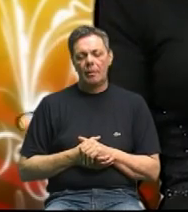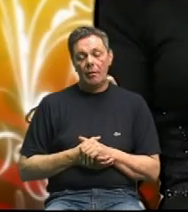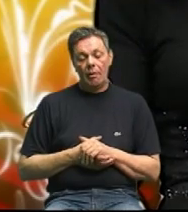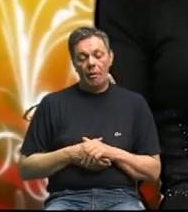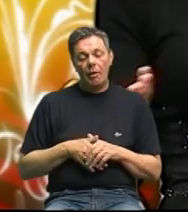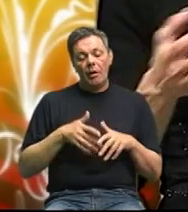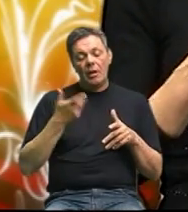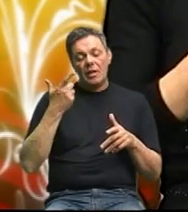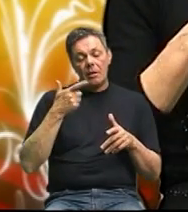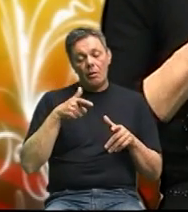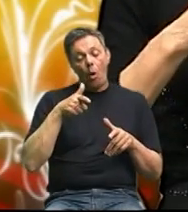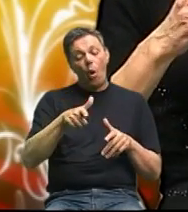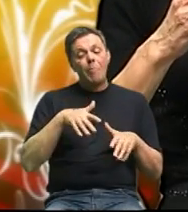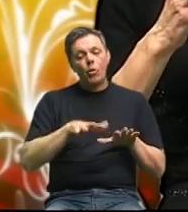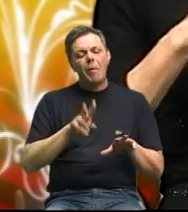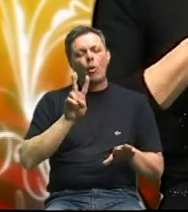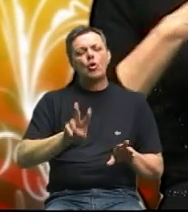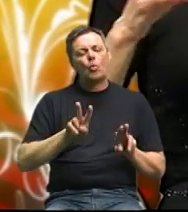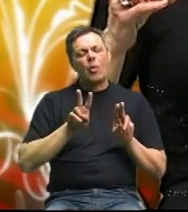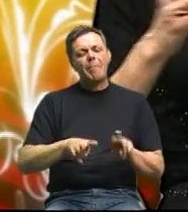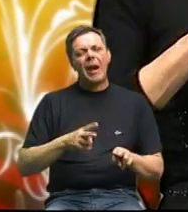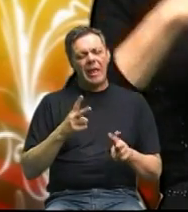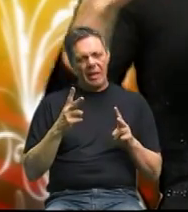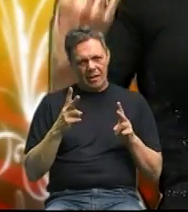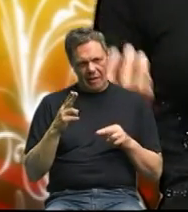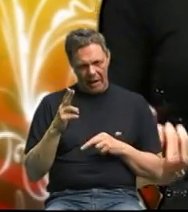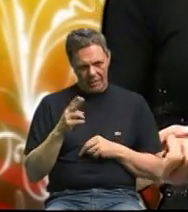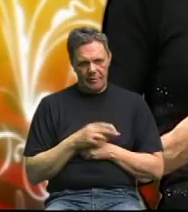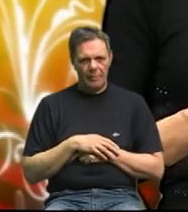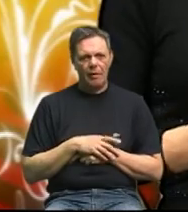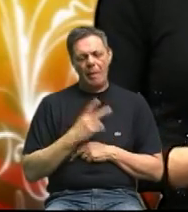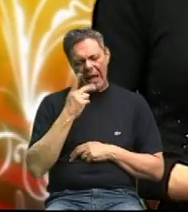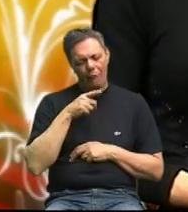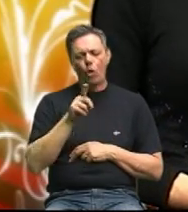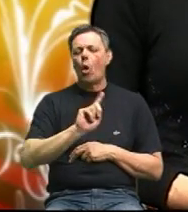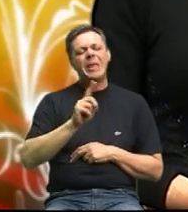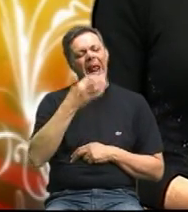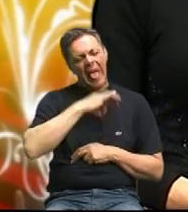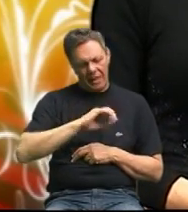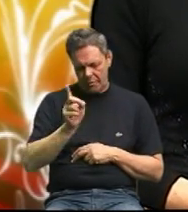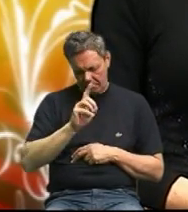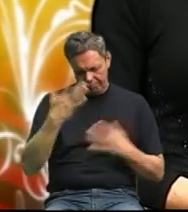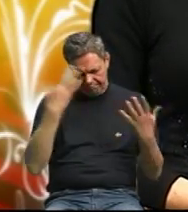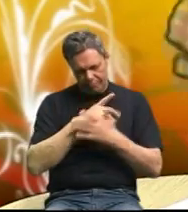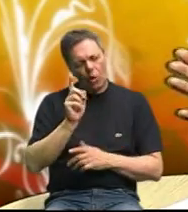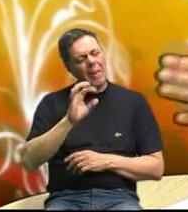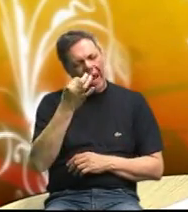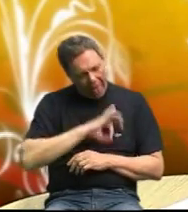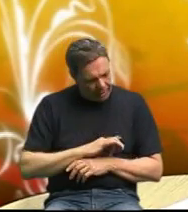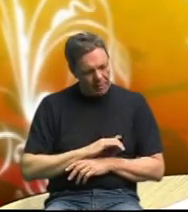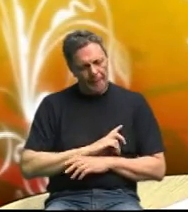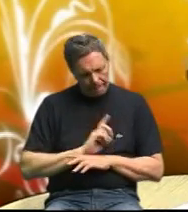karcinomom sad to ne možeme uzeti kao da kao lijek znači nije se napravlo